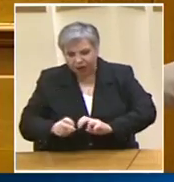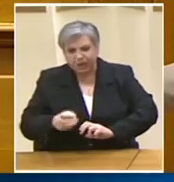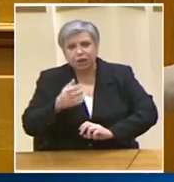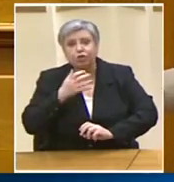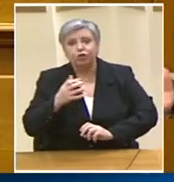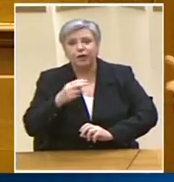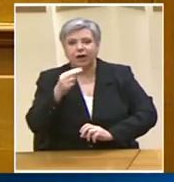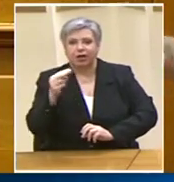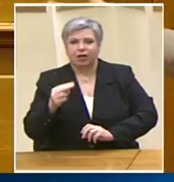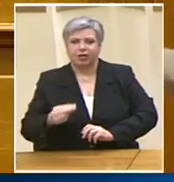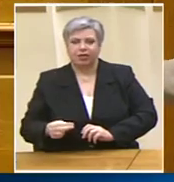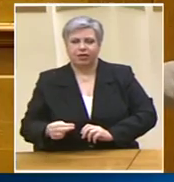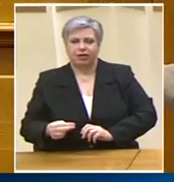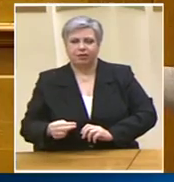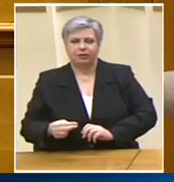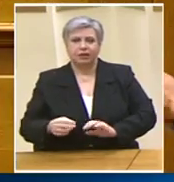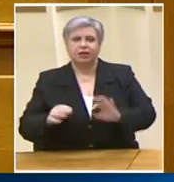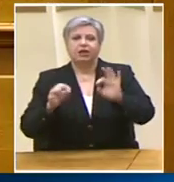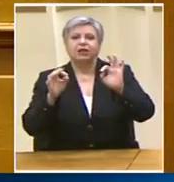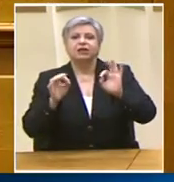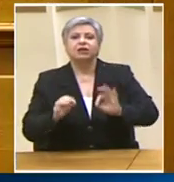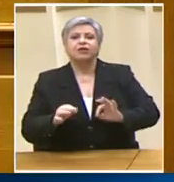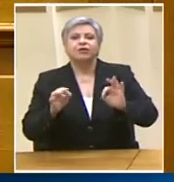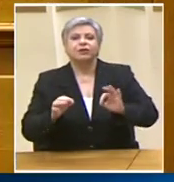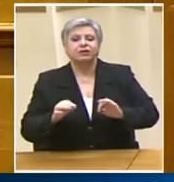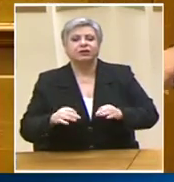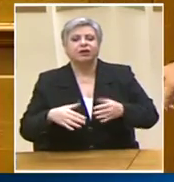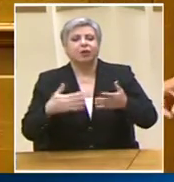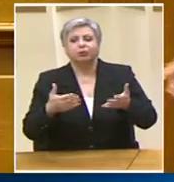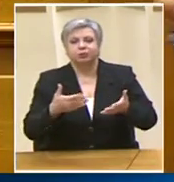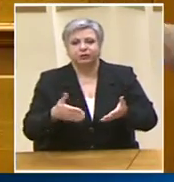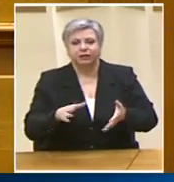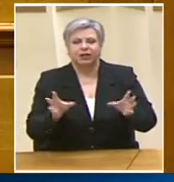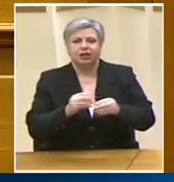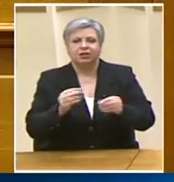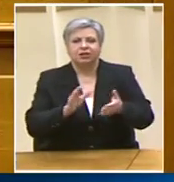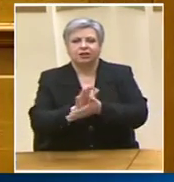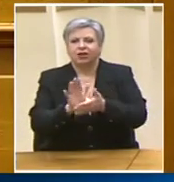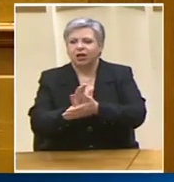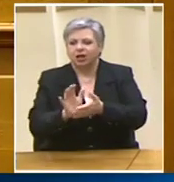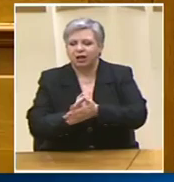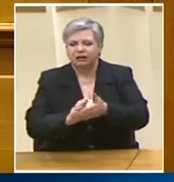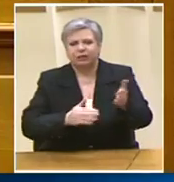οποίων και το καρτέλ στο χώρο της διανομής του ΤΥΠ αυτό σας ενοχλεί γιατί δεν το λέτε καθαρά